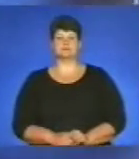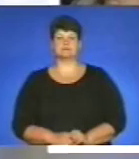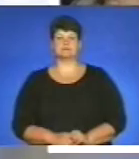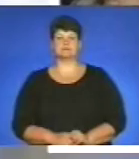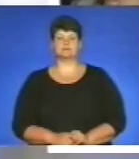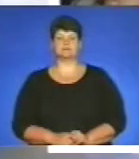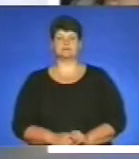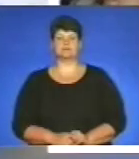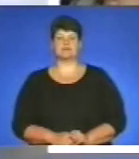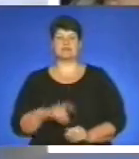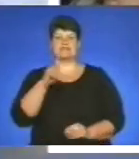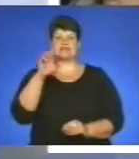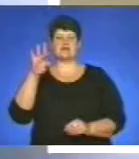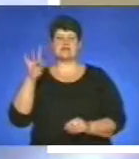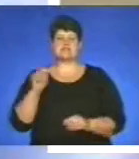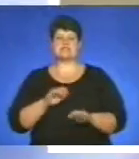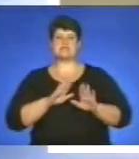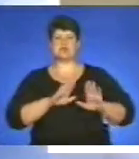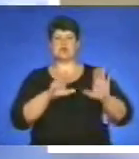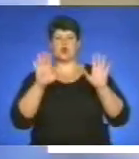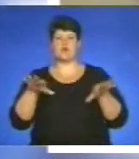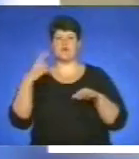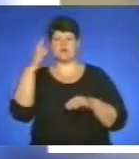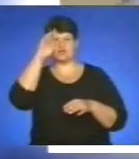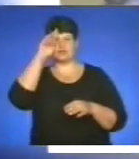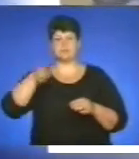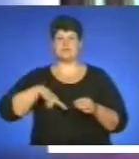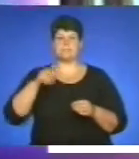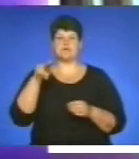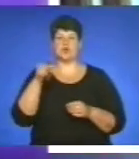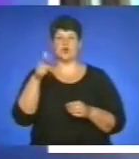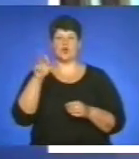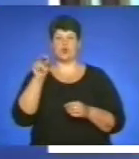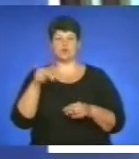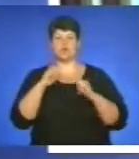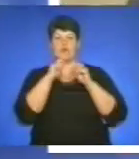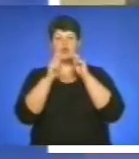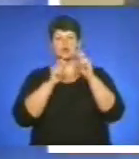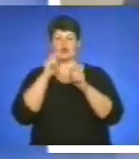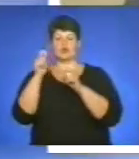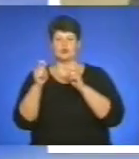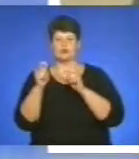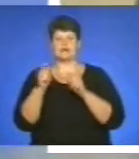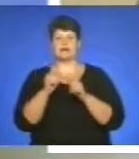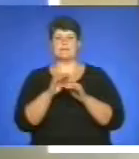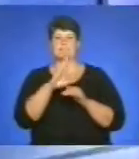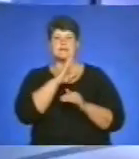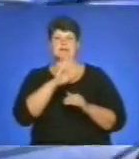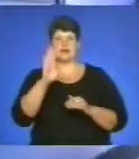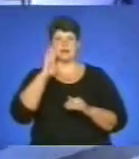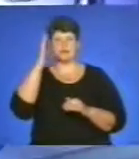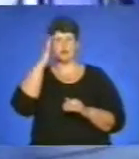У Зарваниці заступник голови облдержадміністрації Петро Годж вручив подарунки матерям талановитих дітей краю.